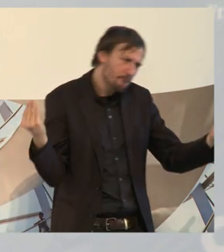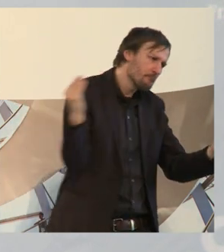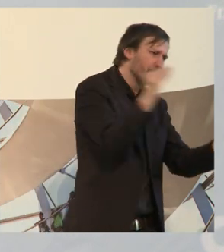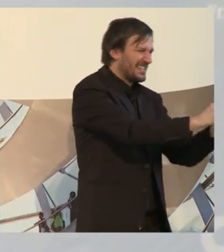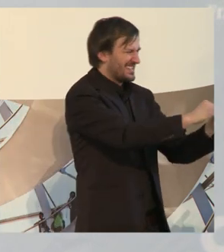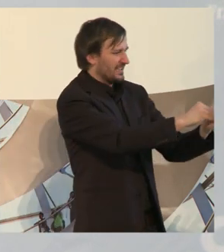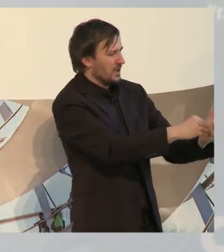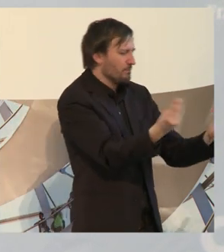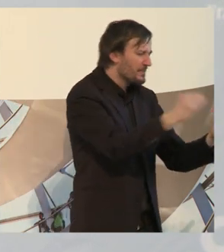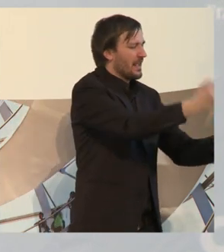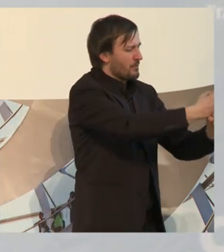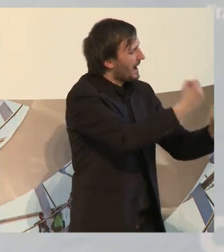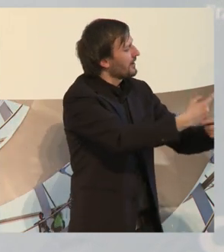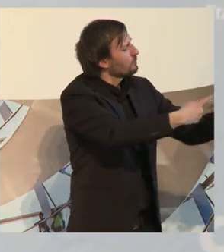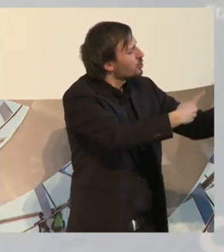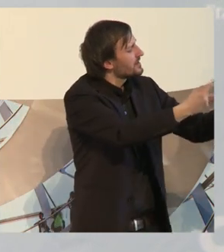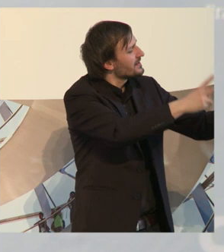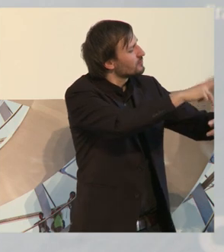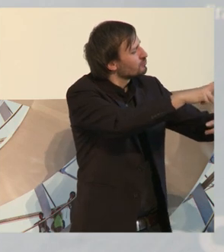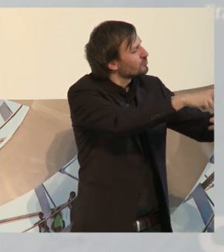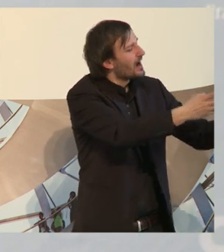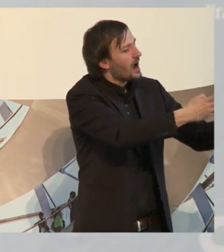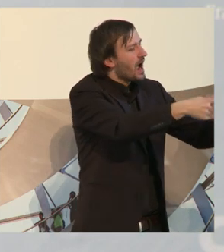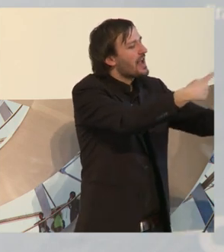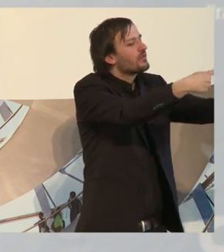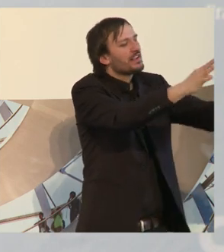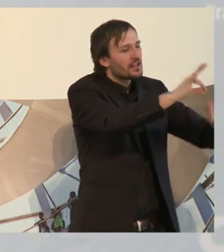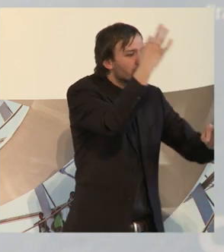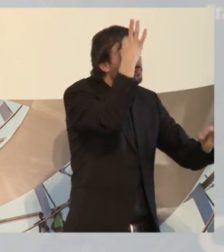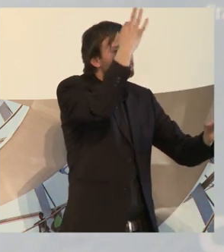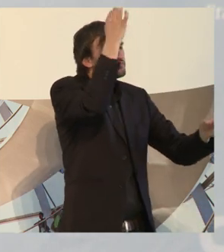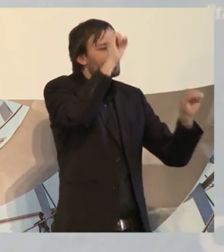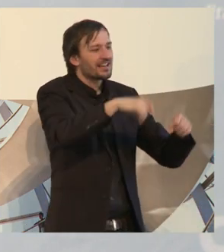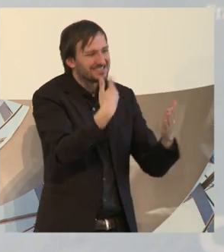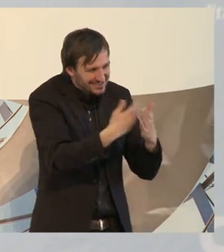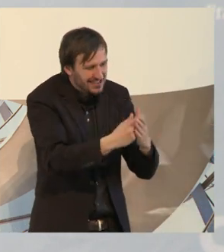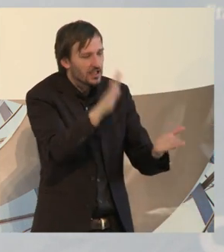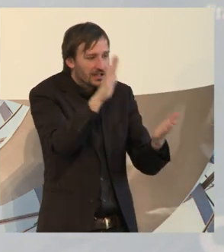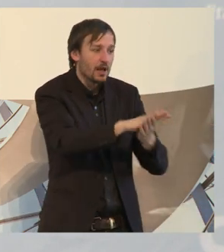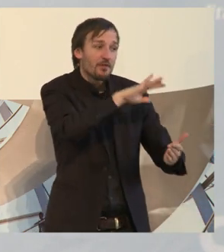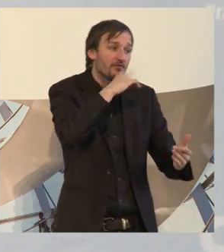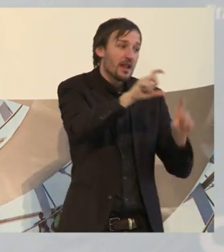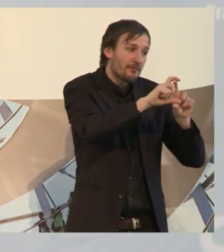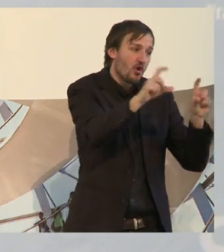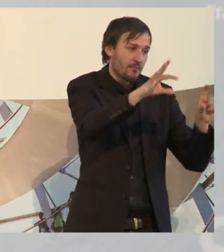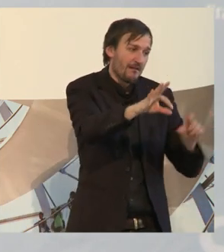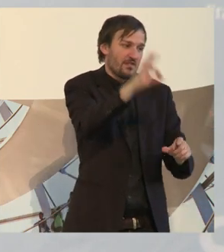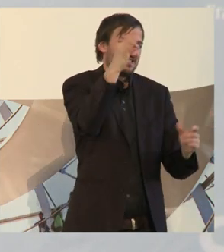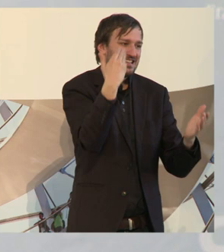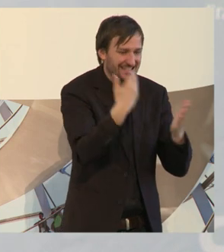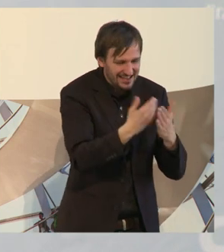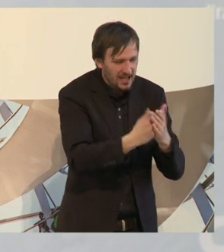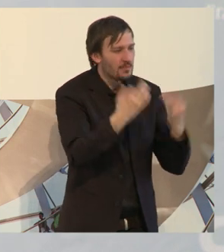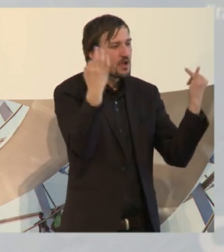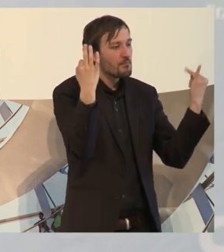dem Prozess heraus Wege entwickeln, dann glaube ich, dass wir viele Unternehmer finden. Das heißt, Individualisierung neben den